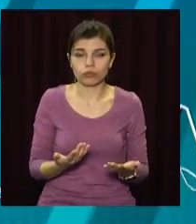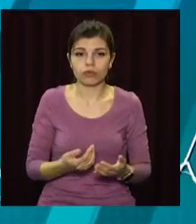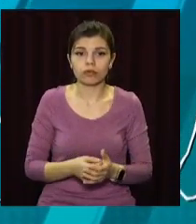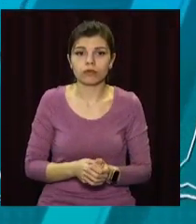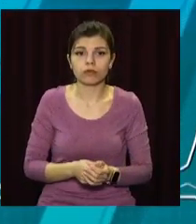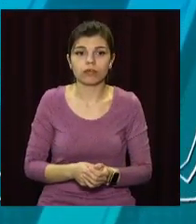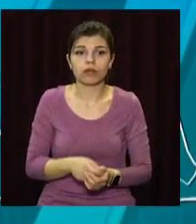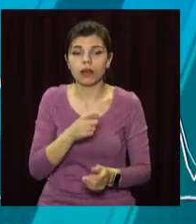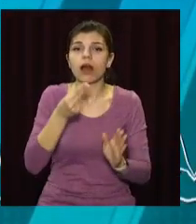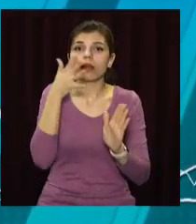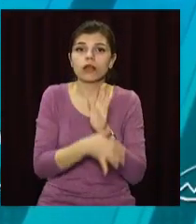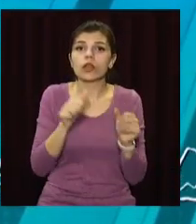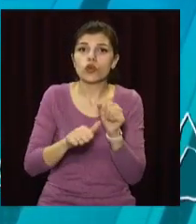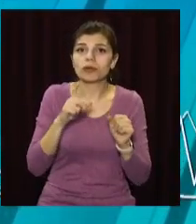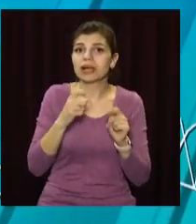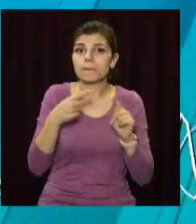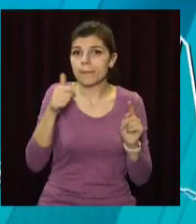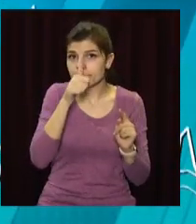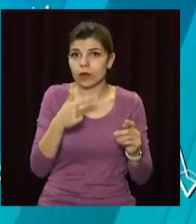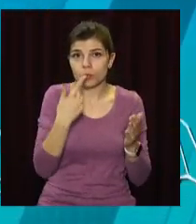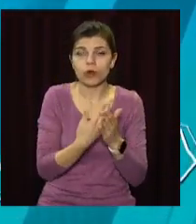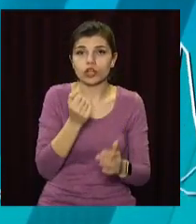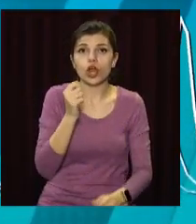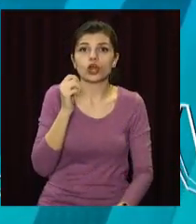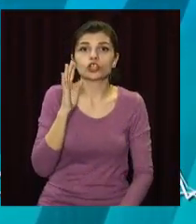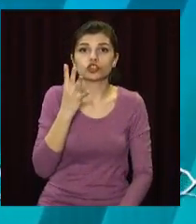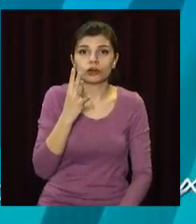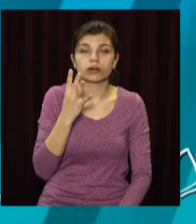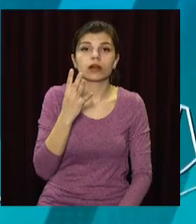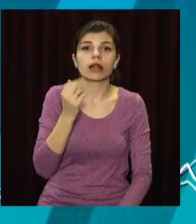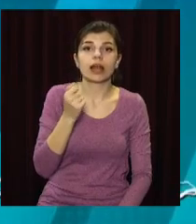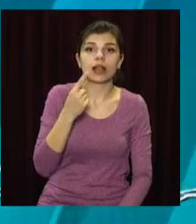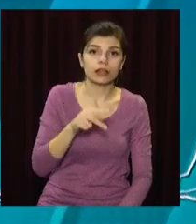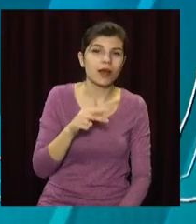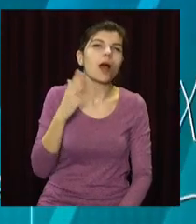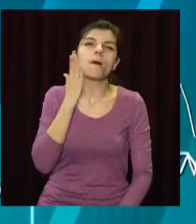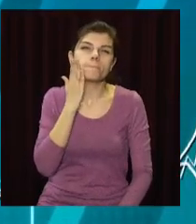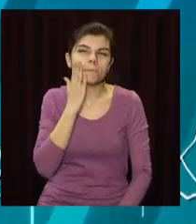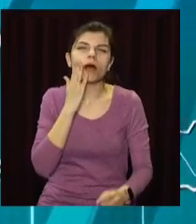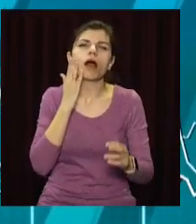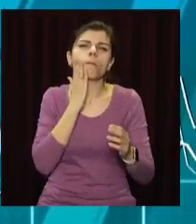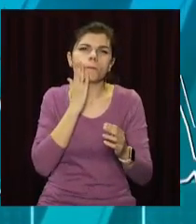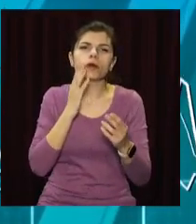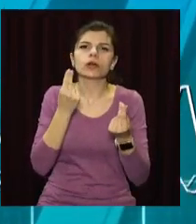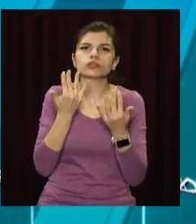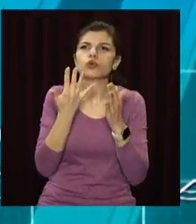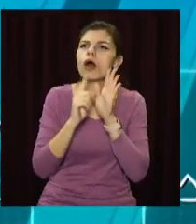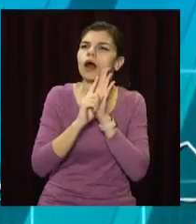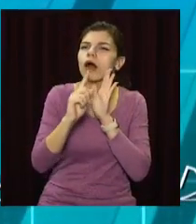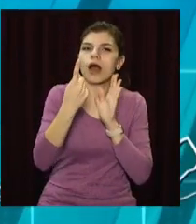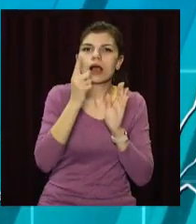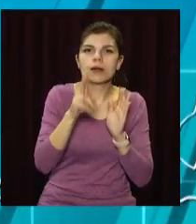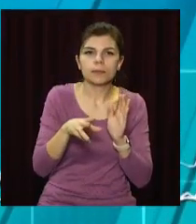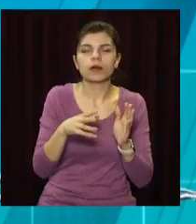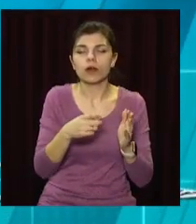Подорожило топливо за останній місяць почти на 4 гривні на літрі. Ці всі компоненти дуже впливають на стоїмость приїзду. По